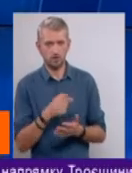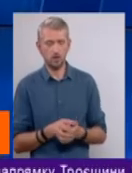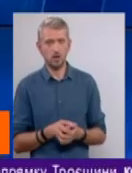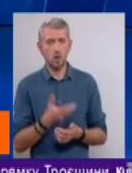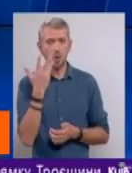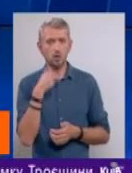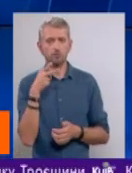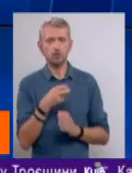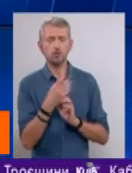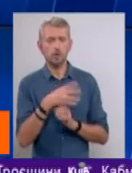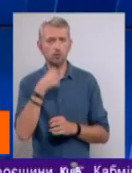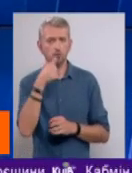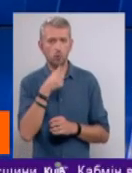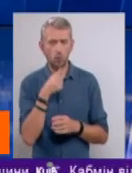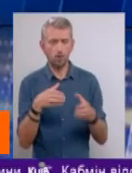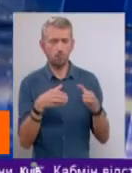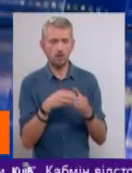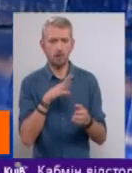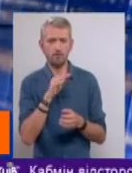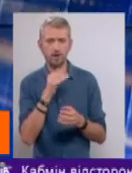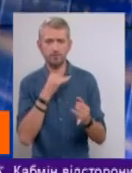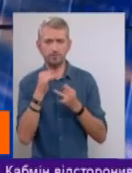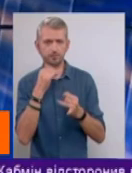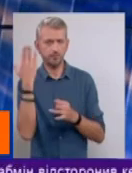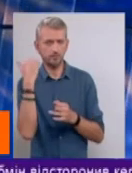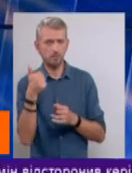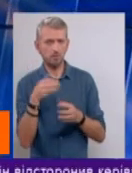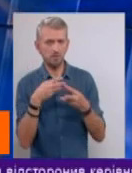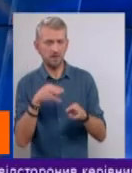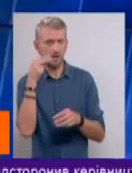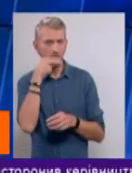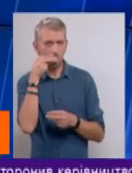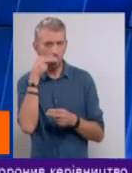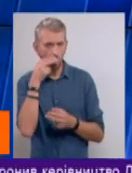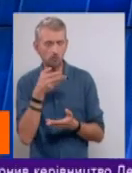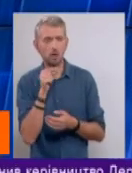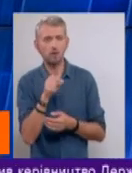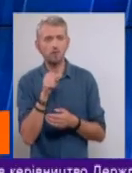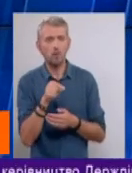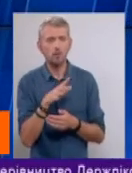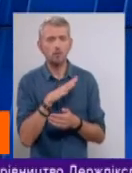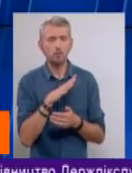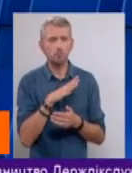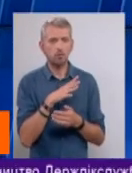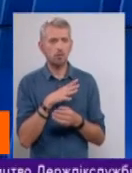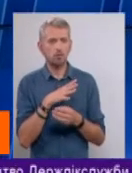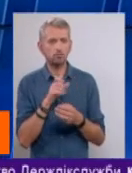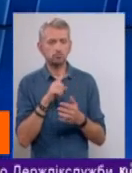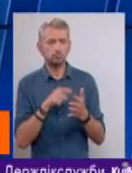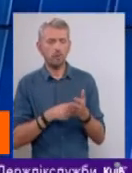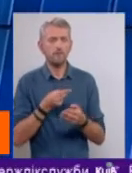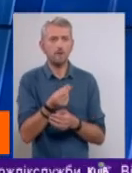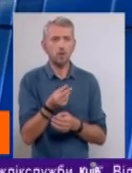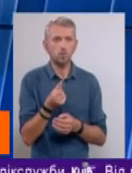у 2014 році місія МВФ спілкувалася тоді ще з прем'єр-міністром Міценюком і вони виходили на режим фінансування, тобто,